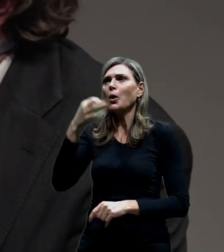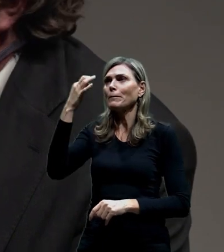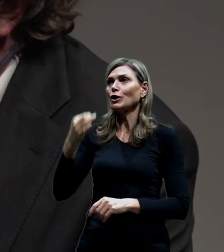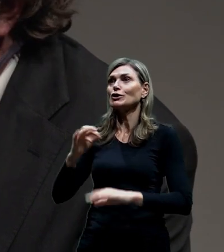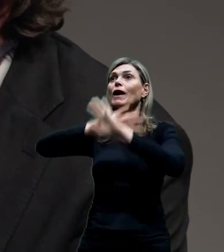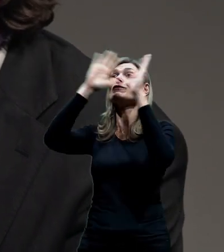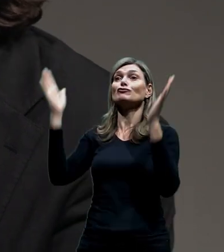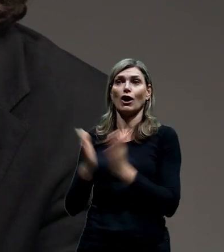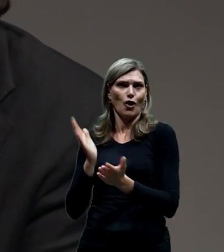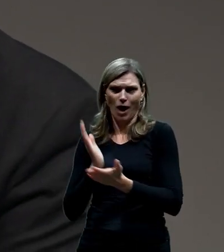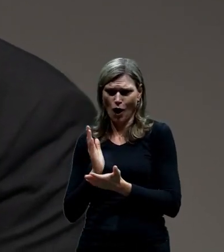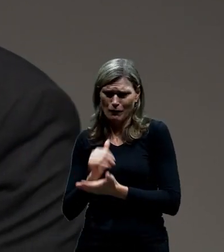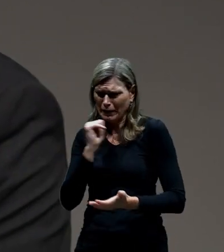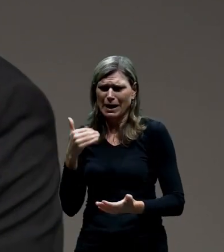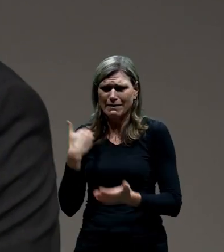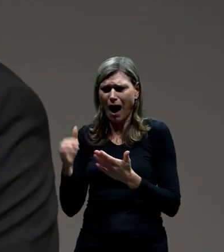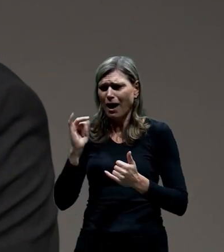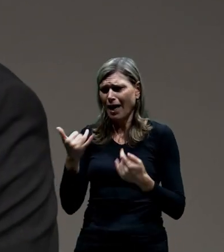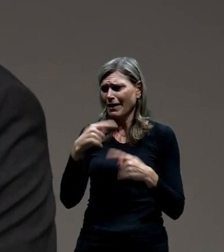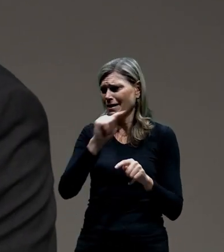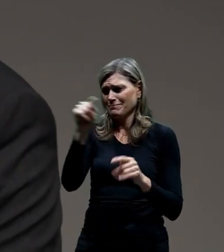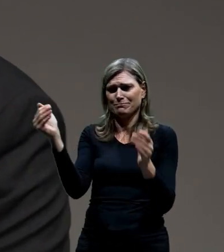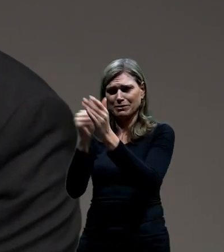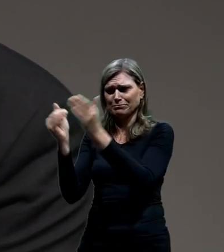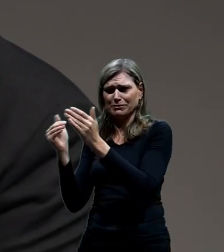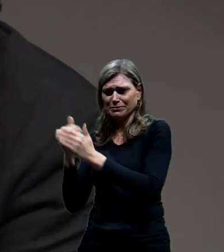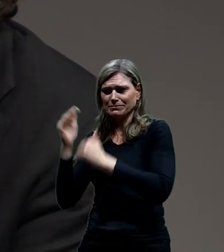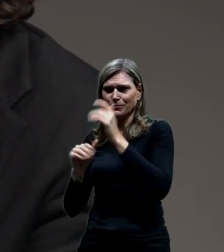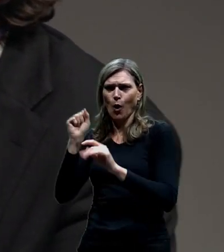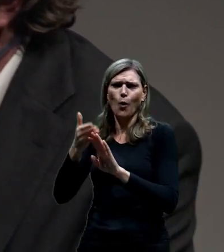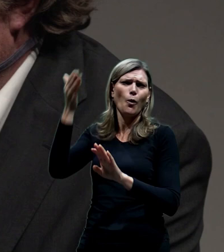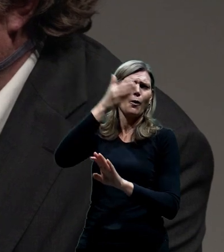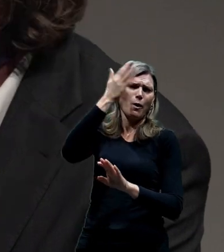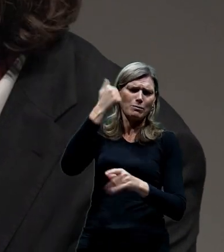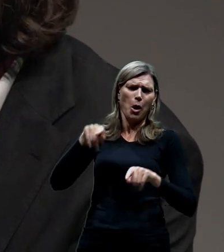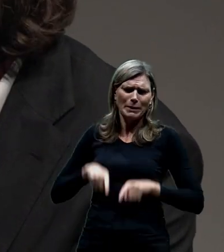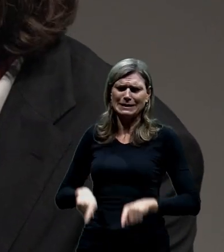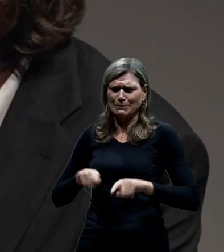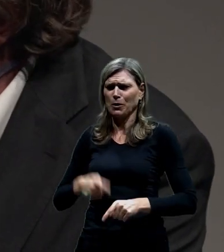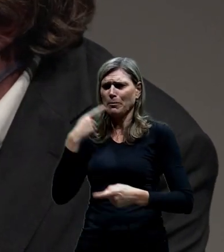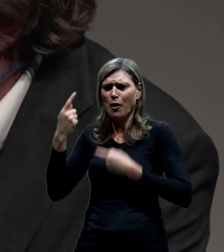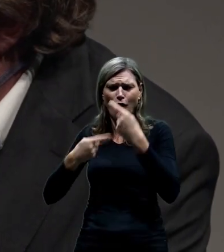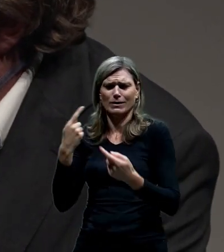to už se slibovali všechno různí prezidenti za komunismu a nikdy se to nepodařilo.